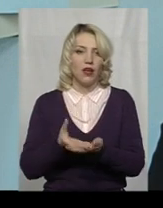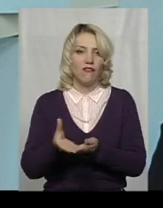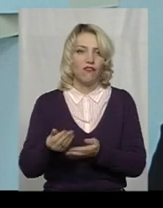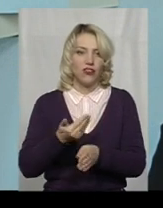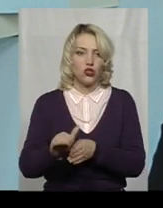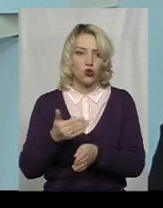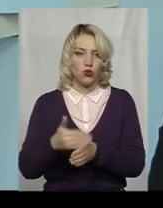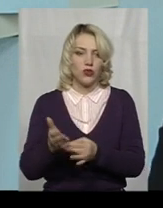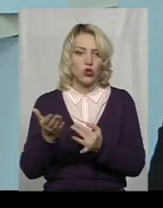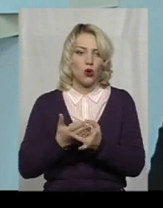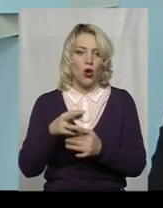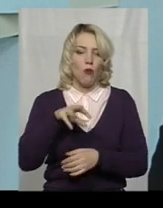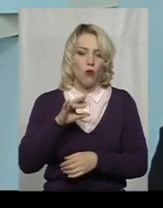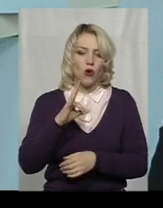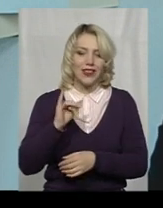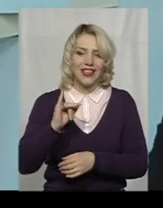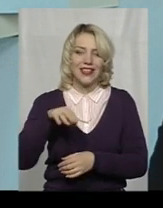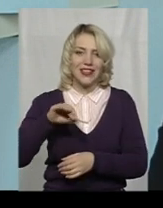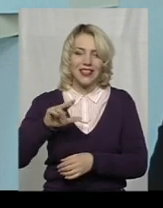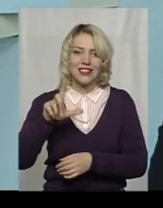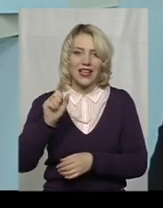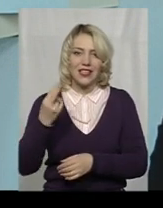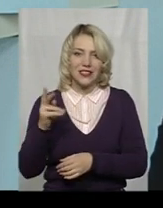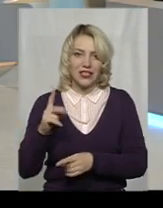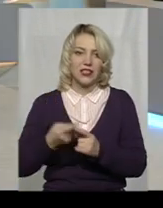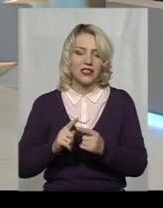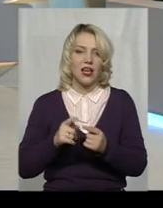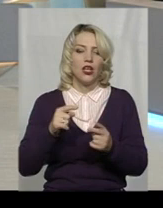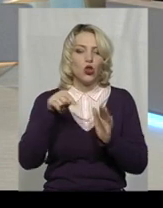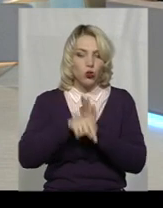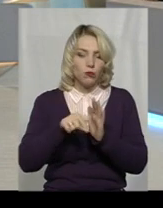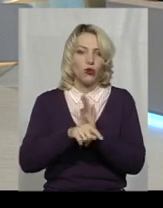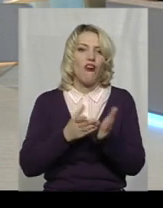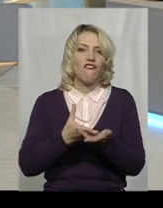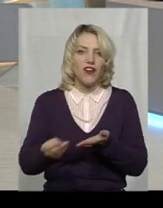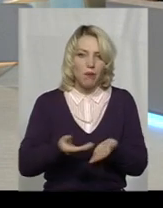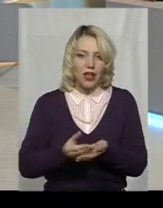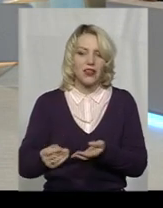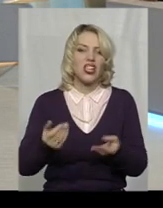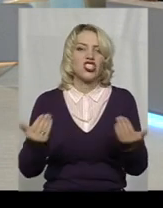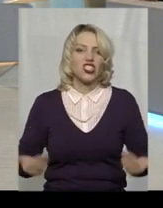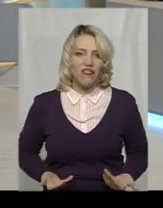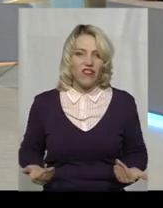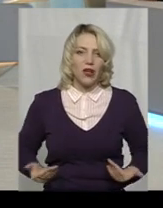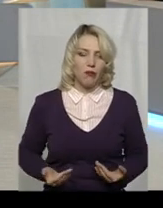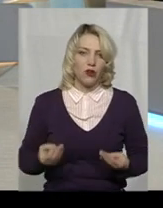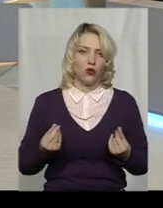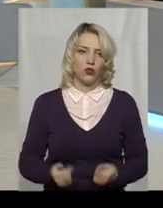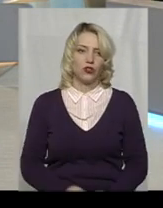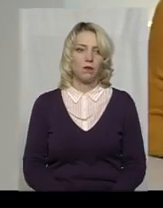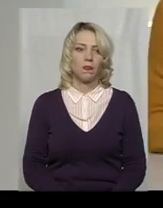субсидії шляхом монетизації, тобто, виплатою живими грішами. За питання стосовно нового бюджету озвучила телефоном